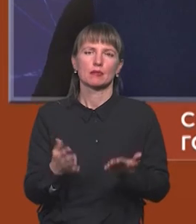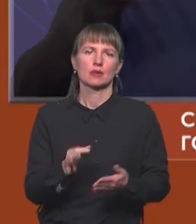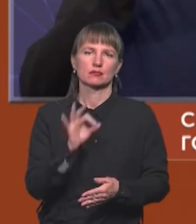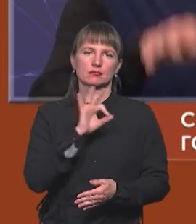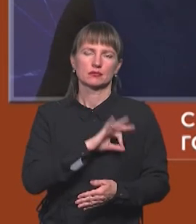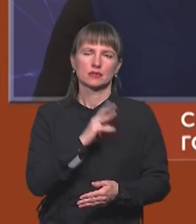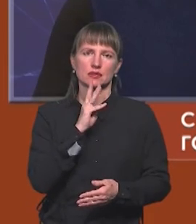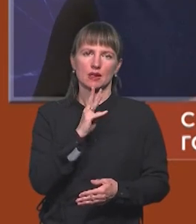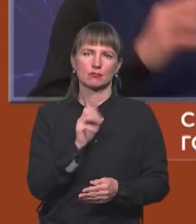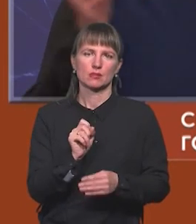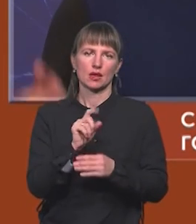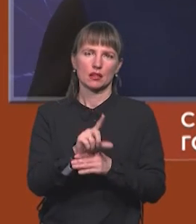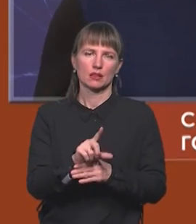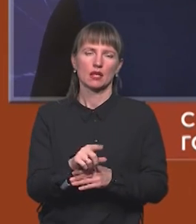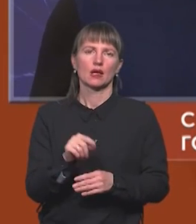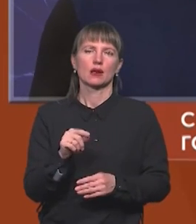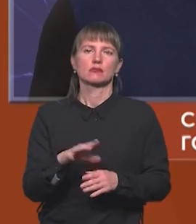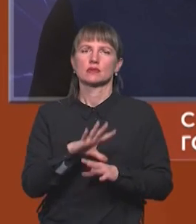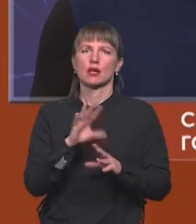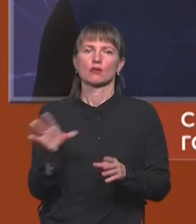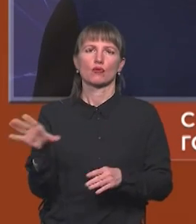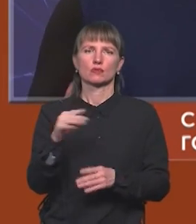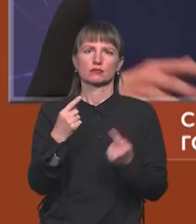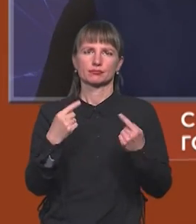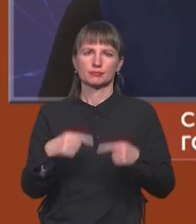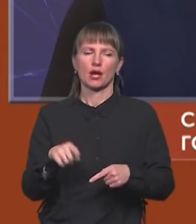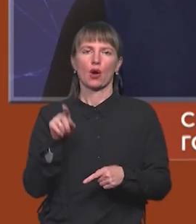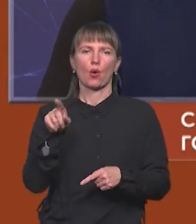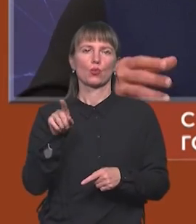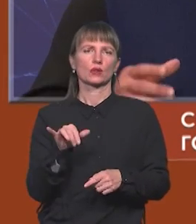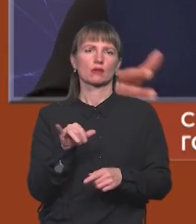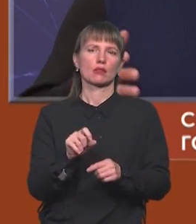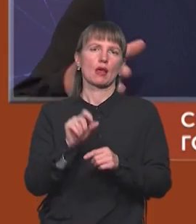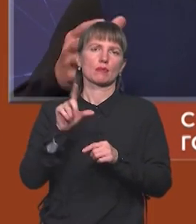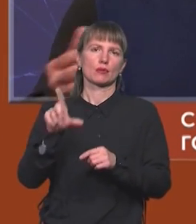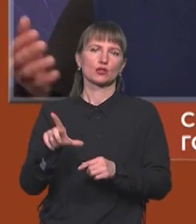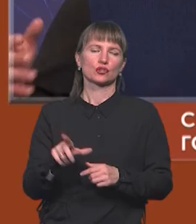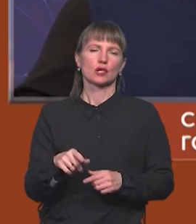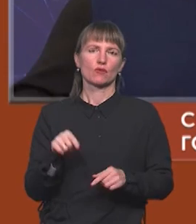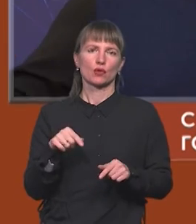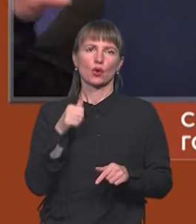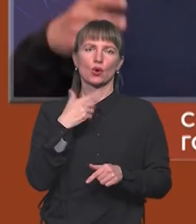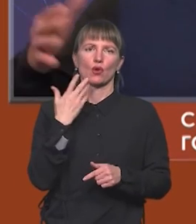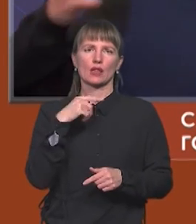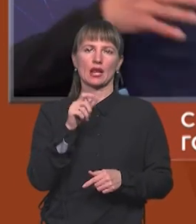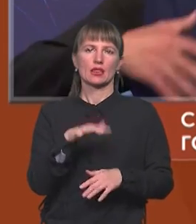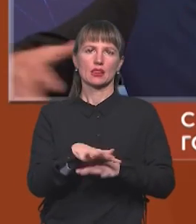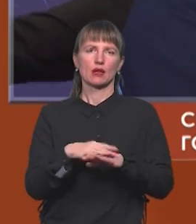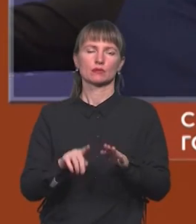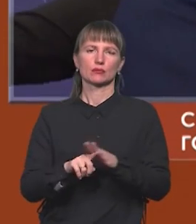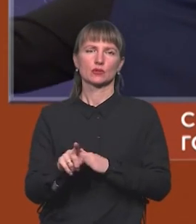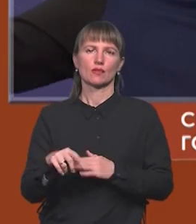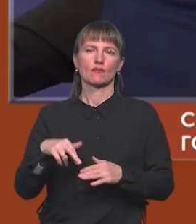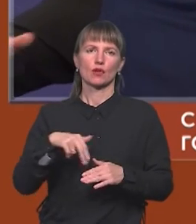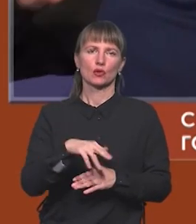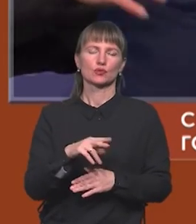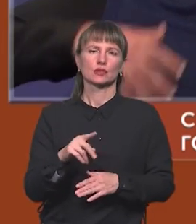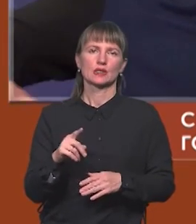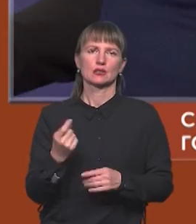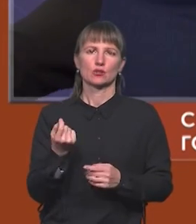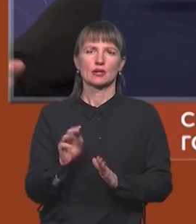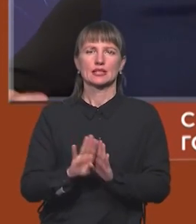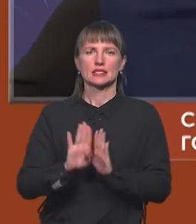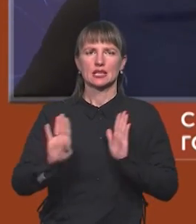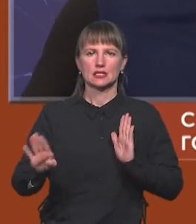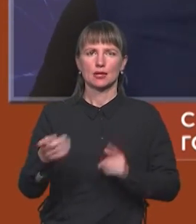зарплат. При загальному падінні зарплати там зростали найбільше. В цьому році, коли народ вже почав, і країна, виходити трошки з дистанційного,